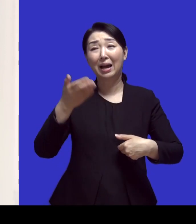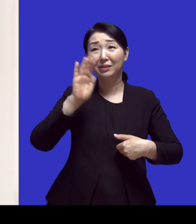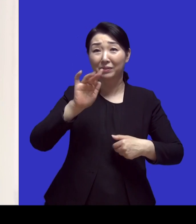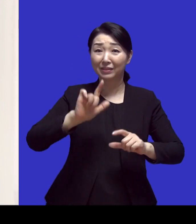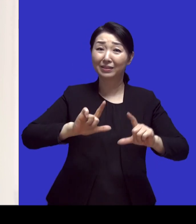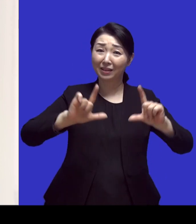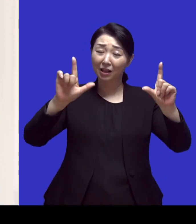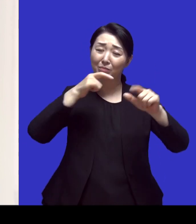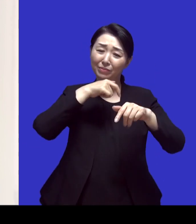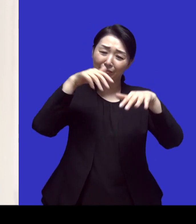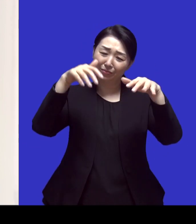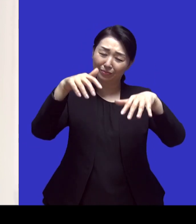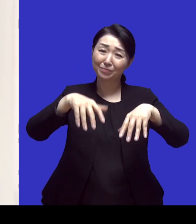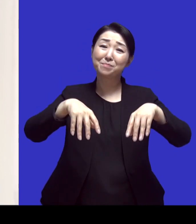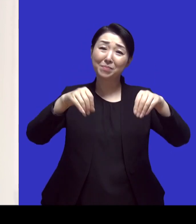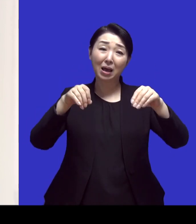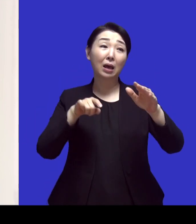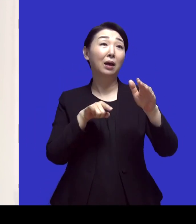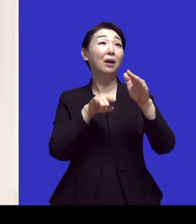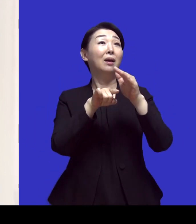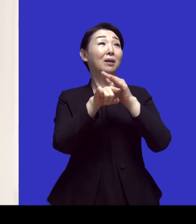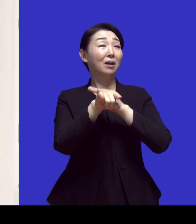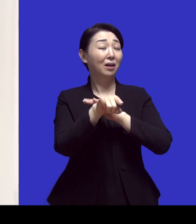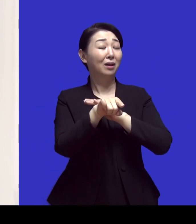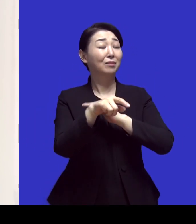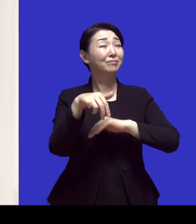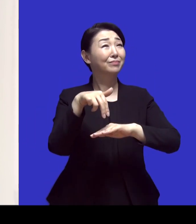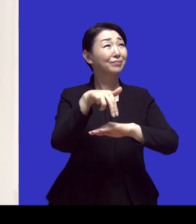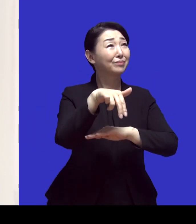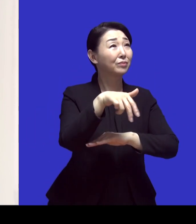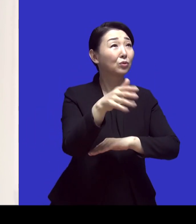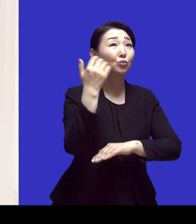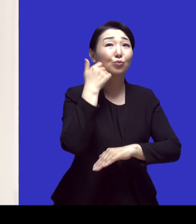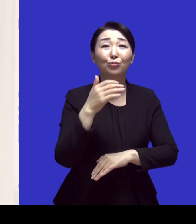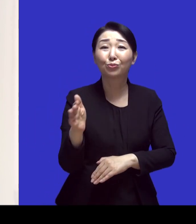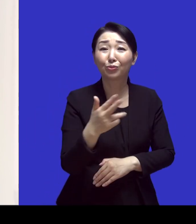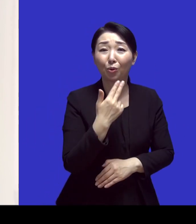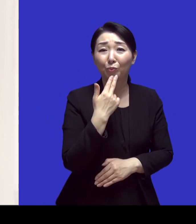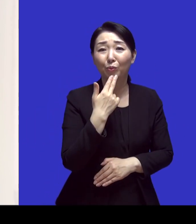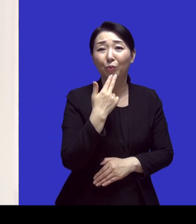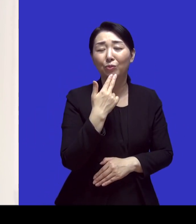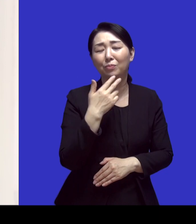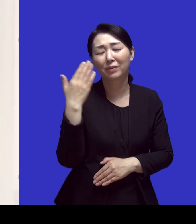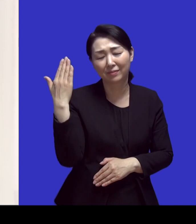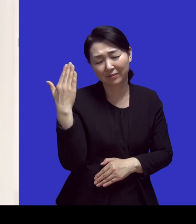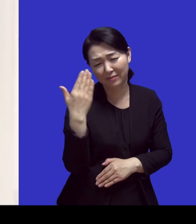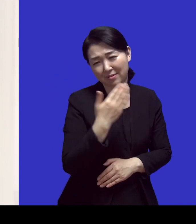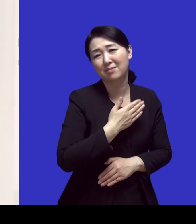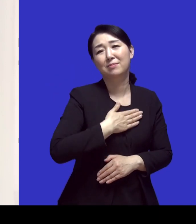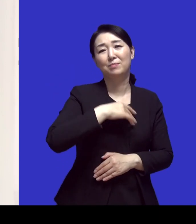비가 내리고 나서 딱 나가니까 아무도 없는 거예요 공원이 너무 상쾌하고 네 제가